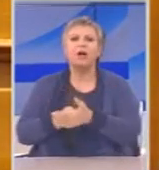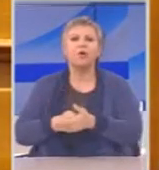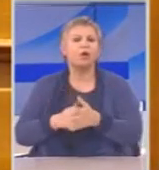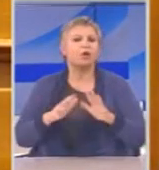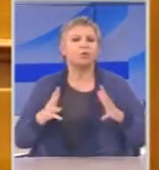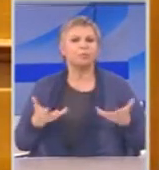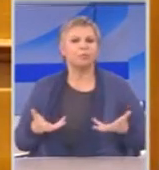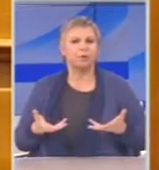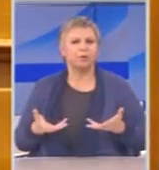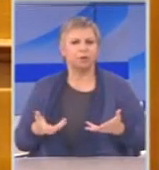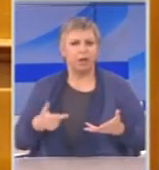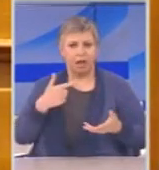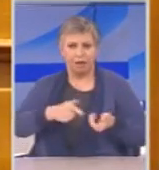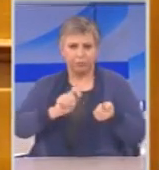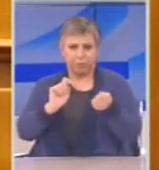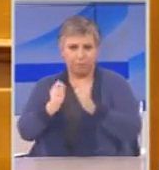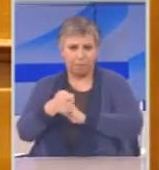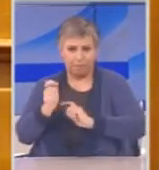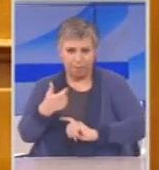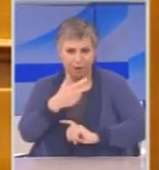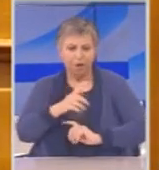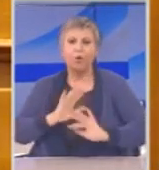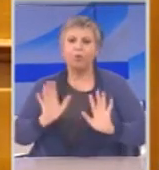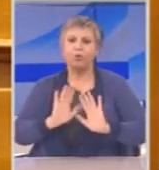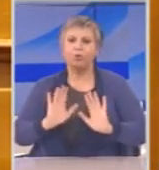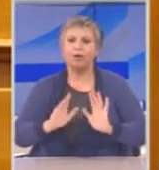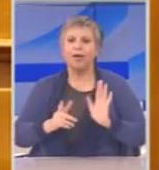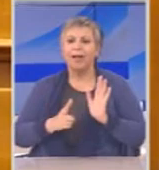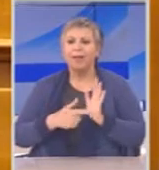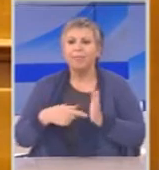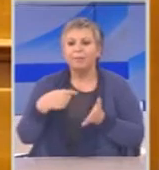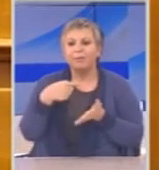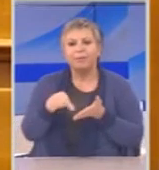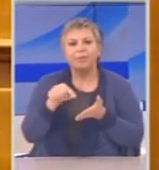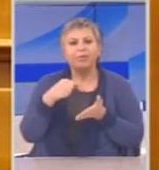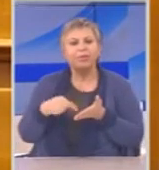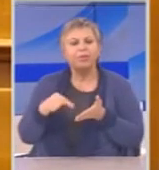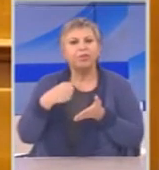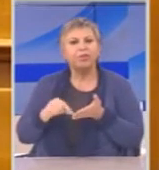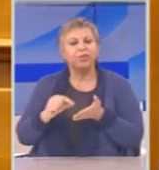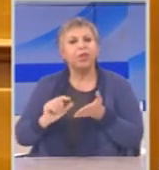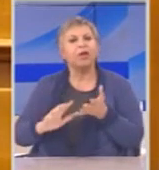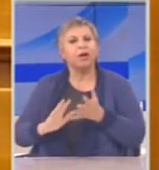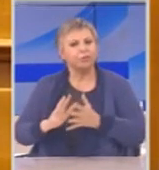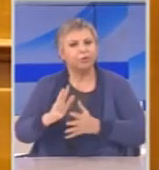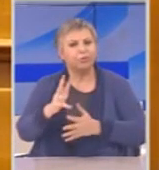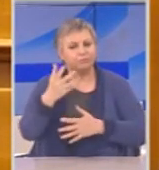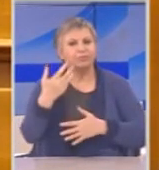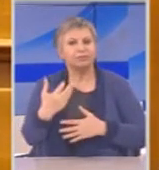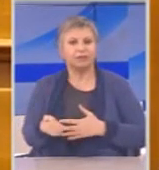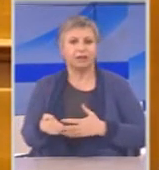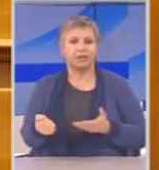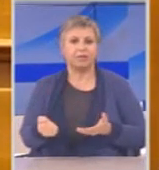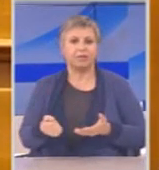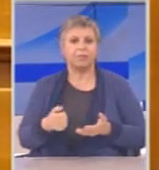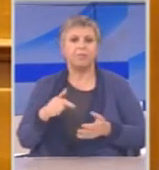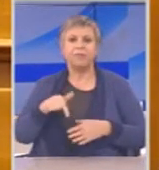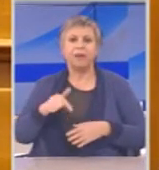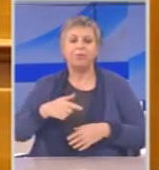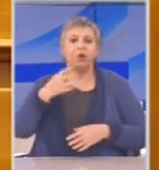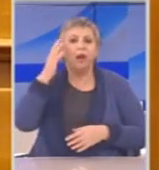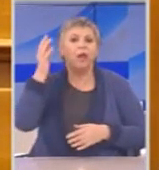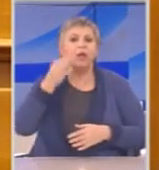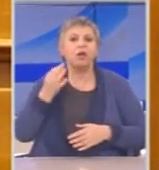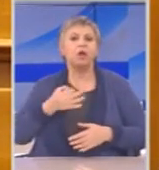έννοια της βελτίωσής του άρα με αυτή τη λογική πρέπει να πάμε πρέπει συγχρόνως να